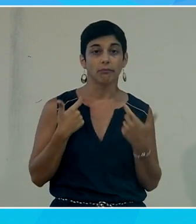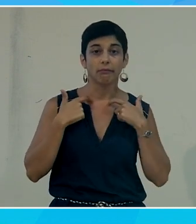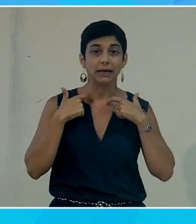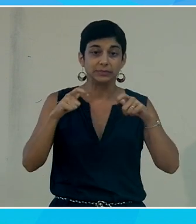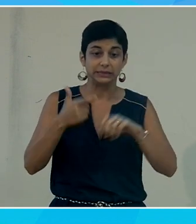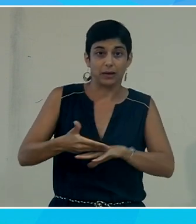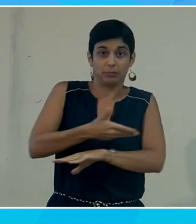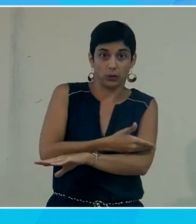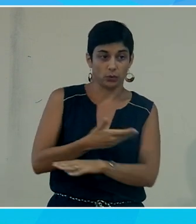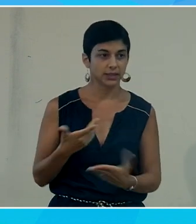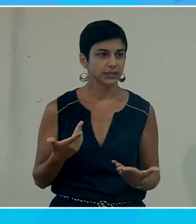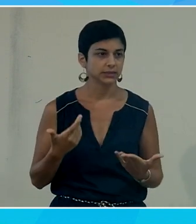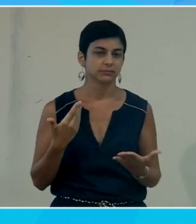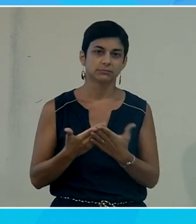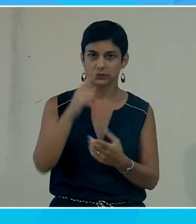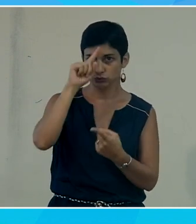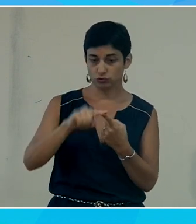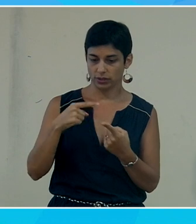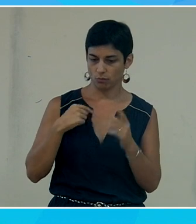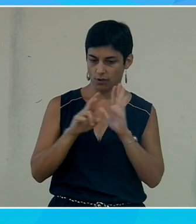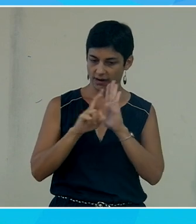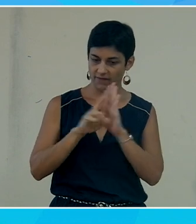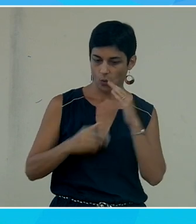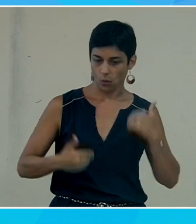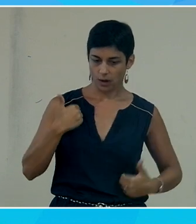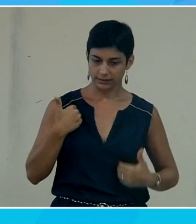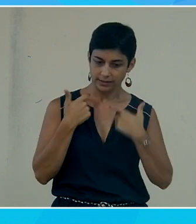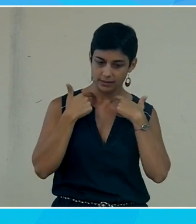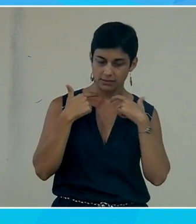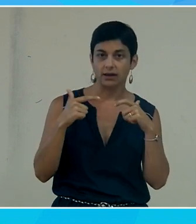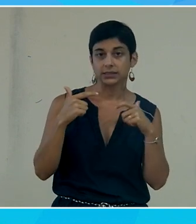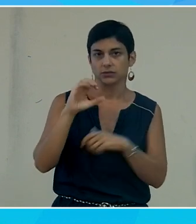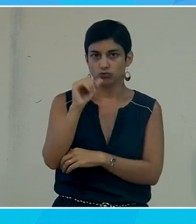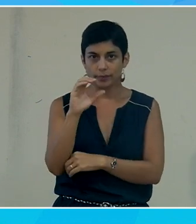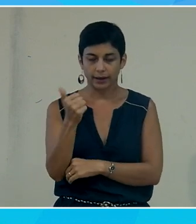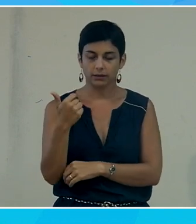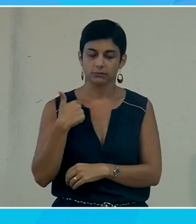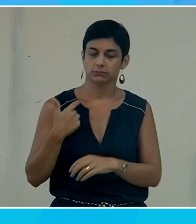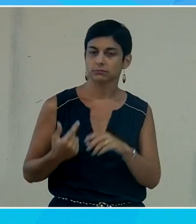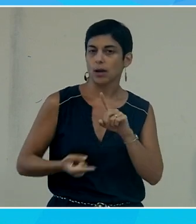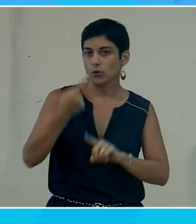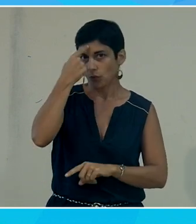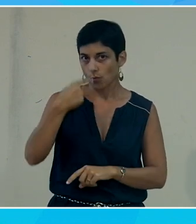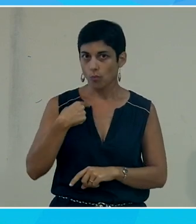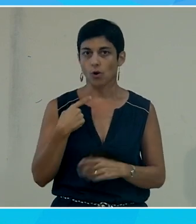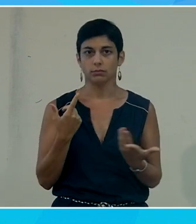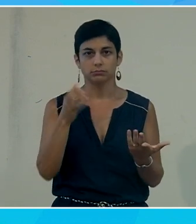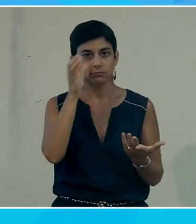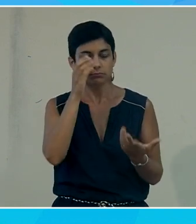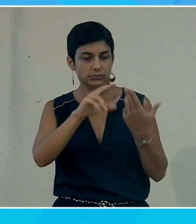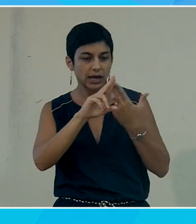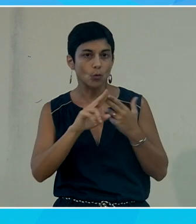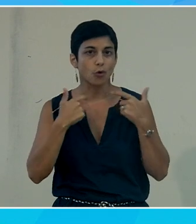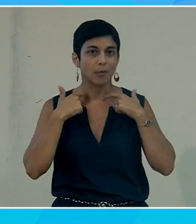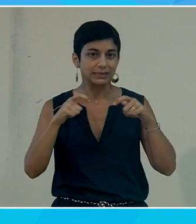et ça moi c'est un sujet évidemment qu'en tant que référent en accessibilité numérique qui me tient beaucoup à coeur de bien faire comprendre là où on doit mettre l